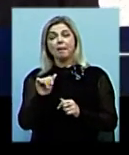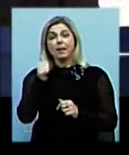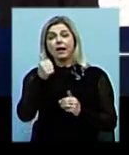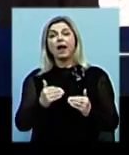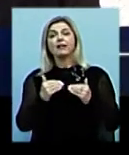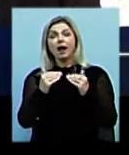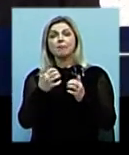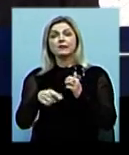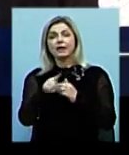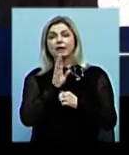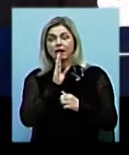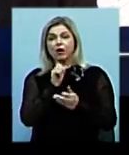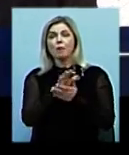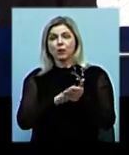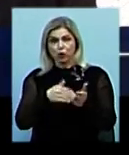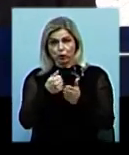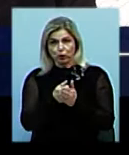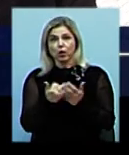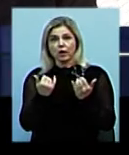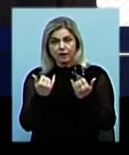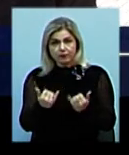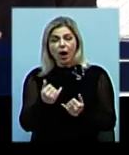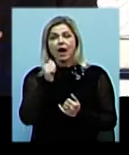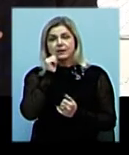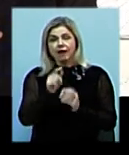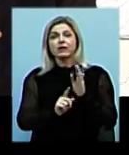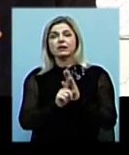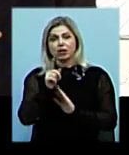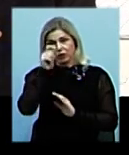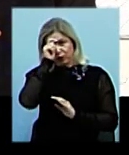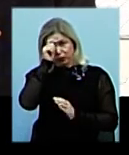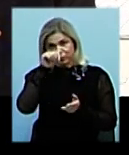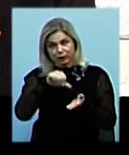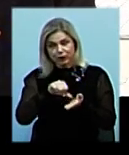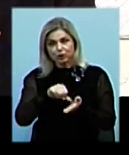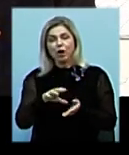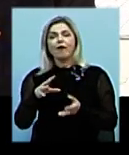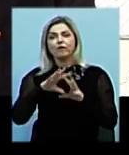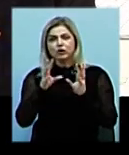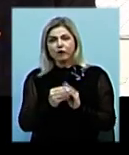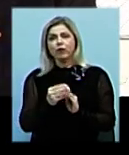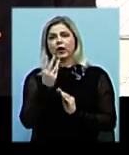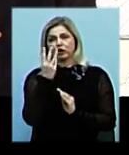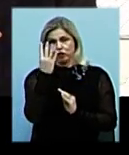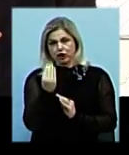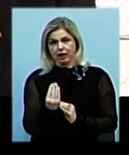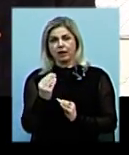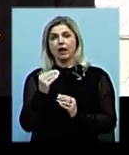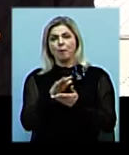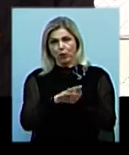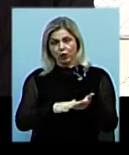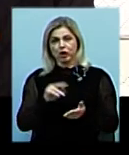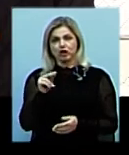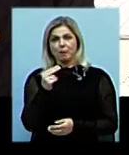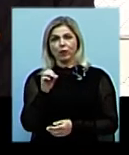серед дівчат триватиме до кінця сьогоднішнього дня. Завтра розпочнуть свої виступи хлопці. Всього ж чемпіонат триватиме чотири дні. Володимир